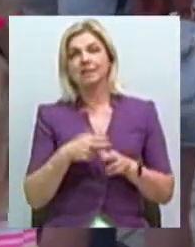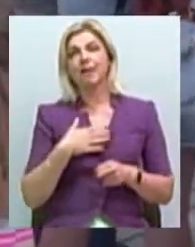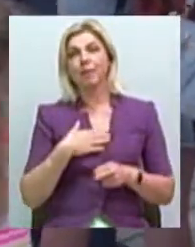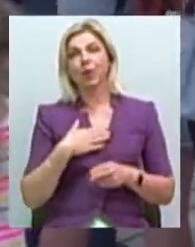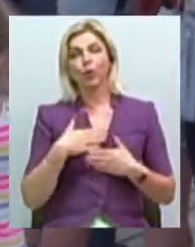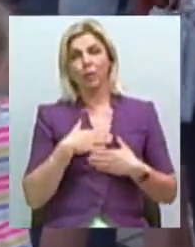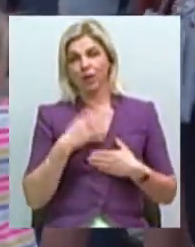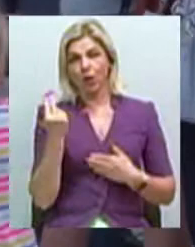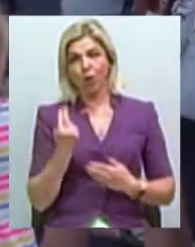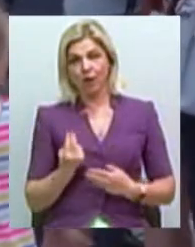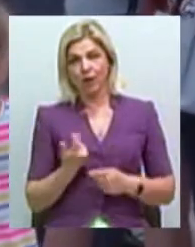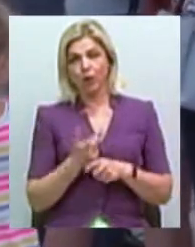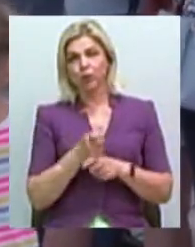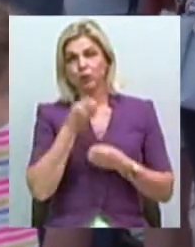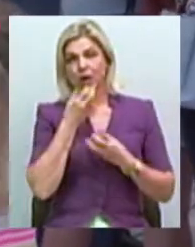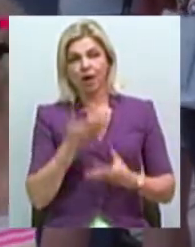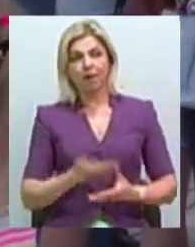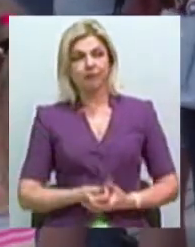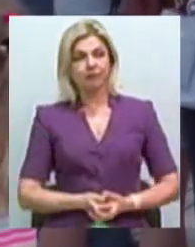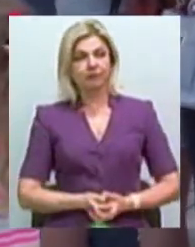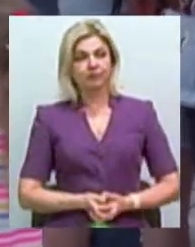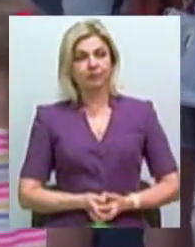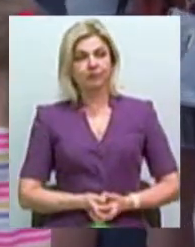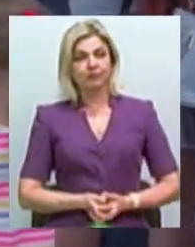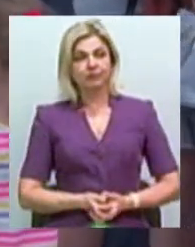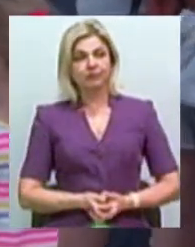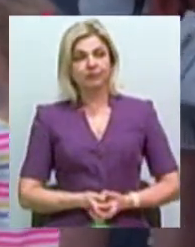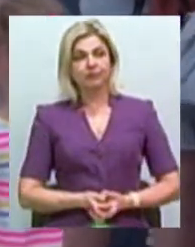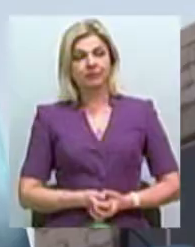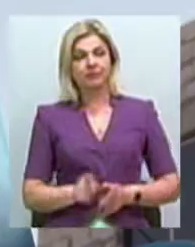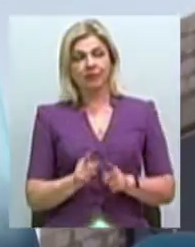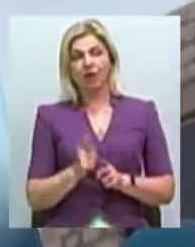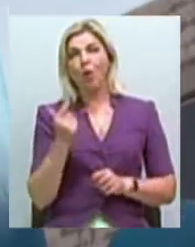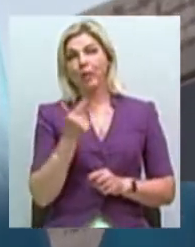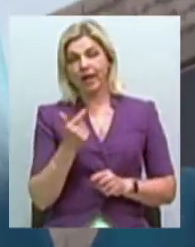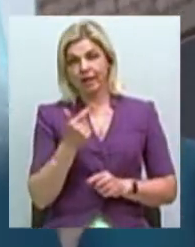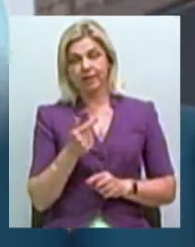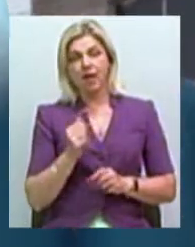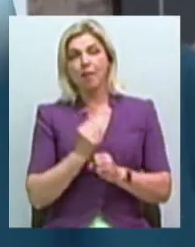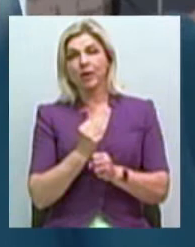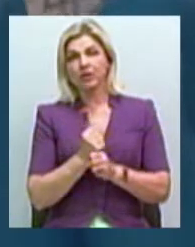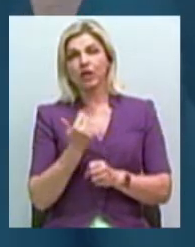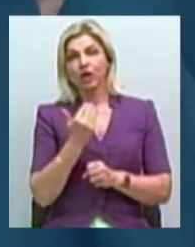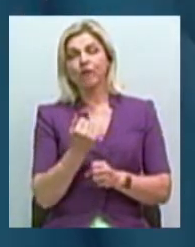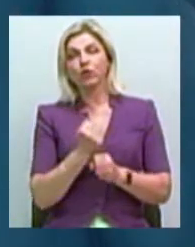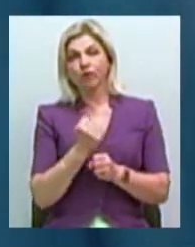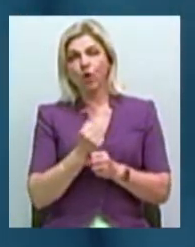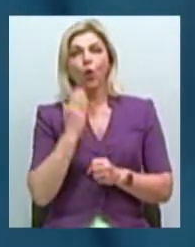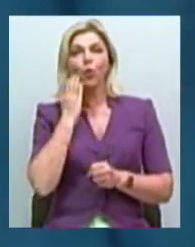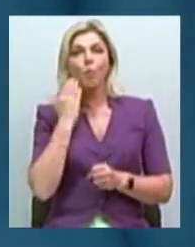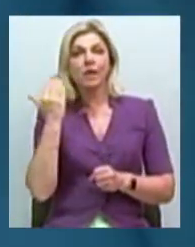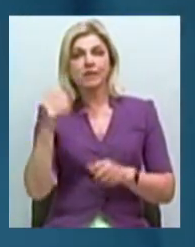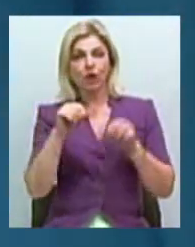колір. Дуже гарна, як блакитна така. Працював над її створенням румунський скульптор